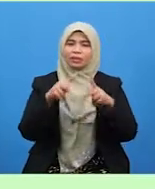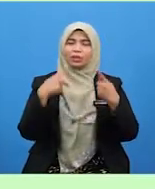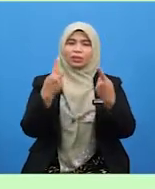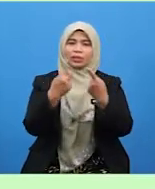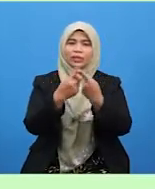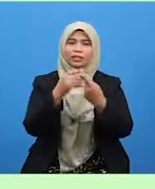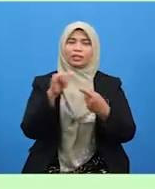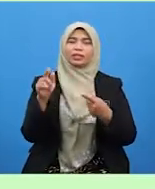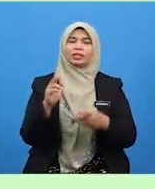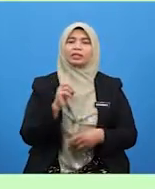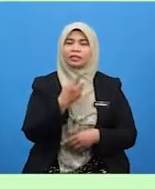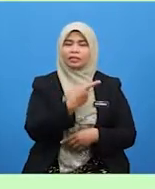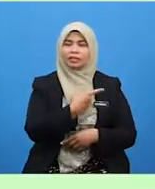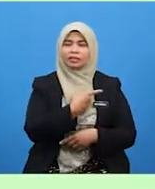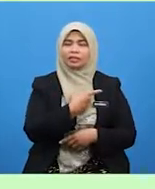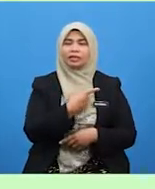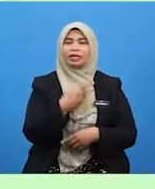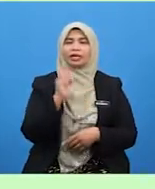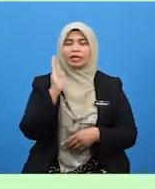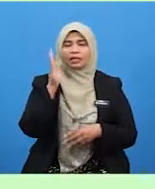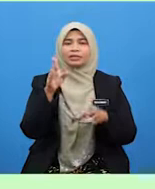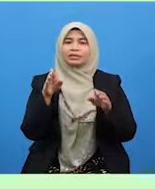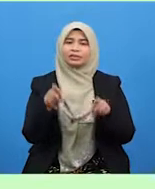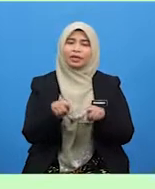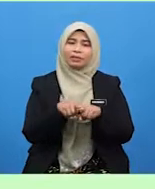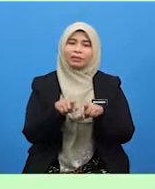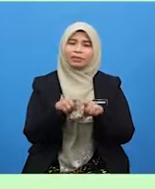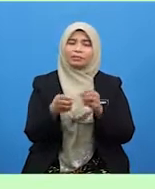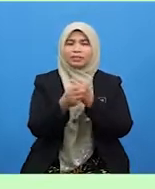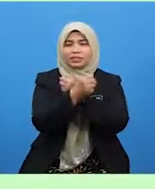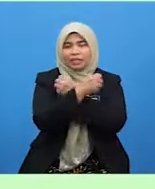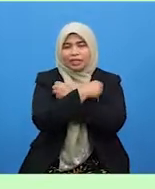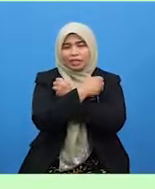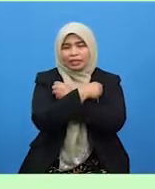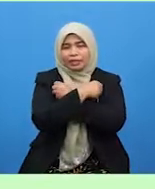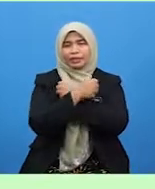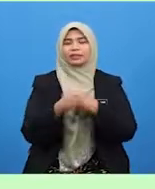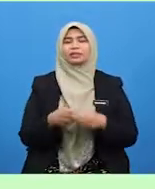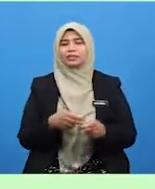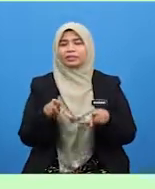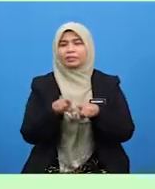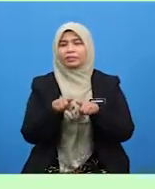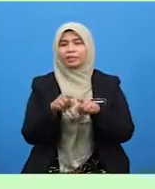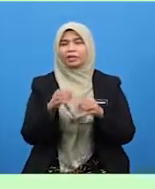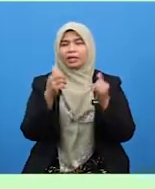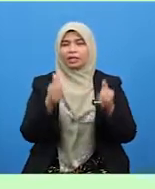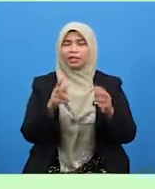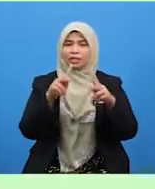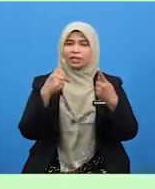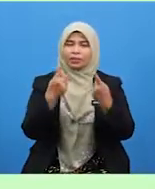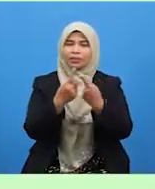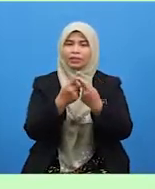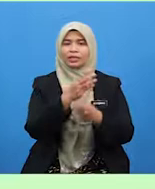kita saling sayang menyayangi sesama ahli keluarga